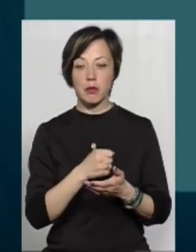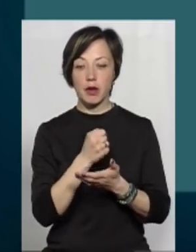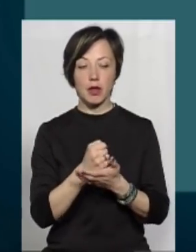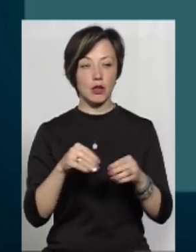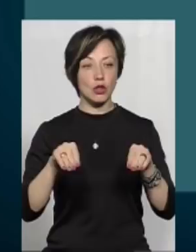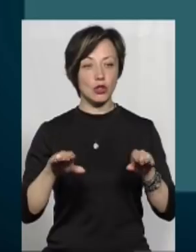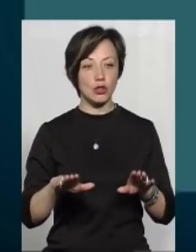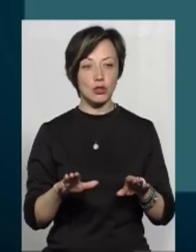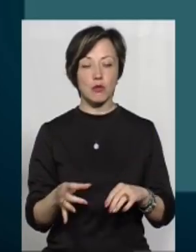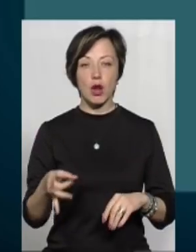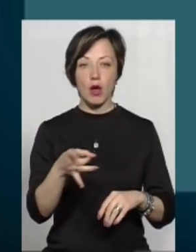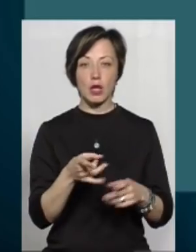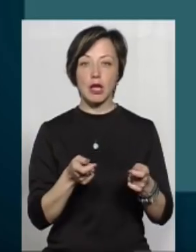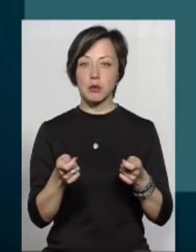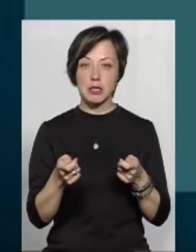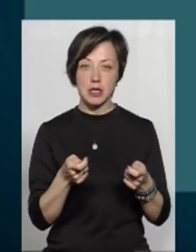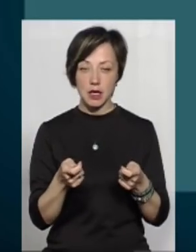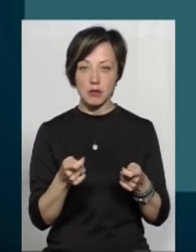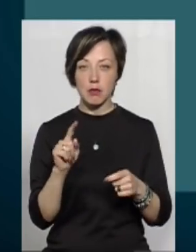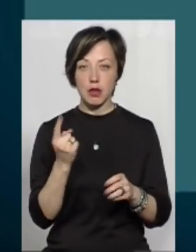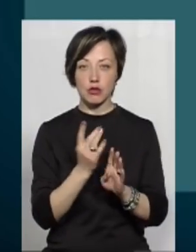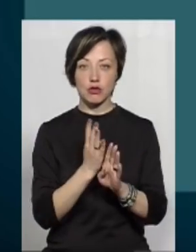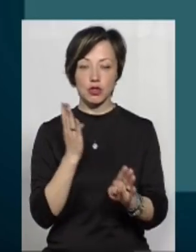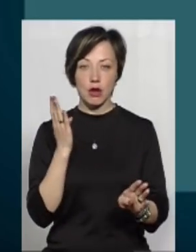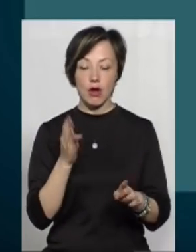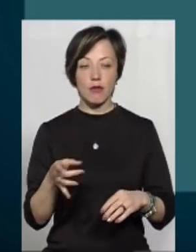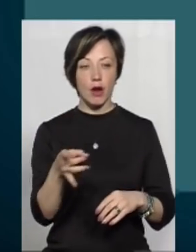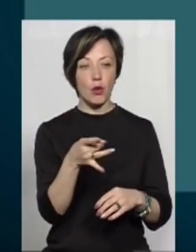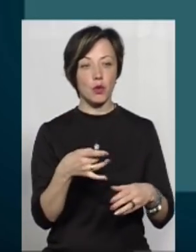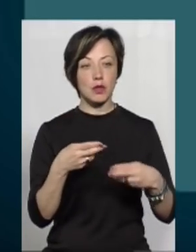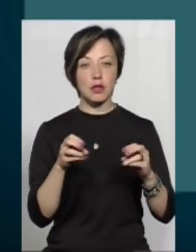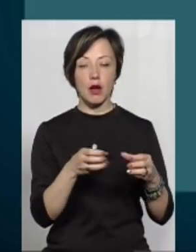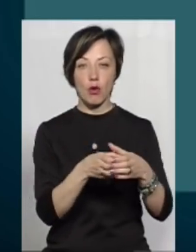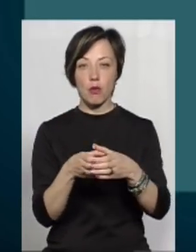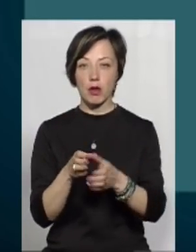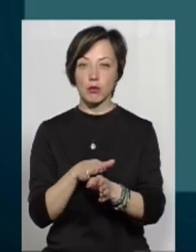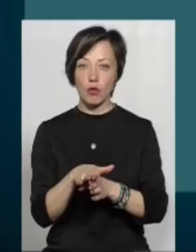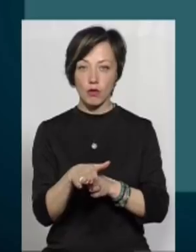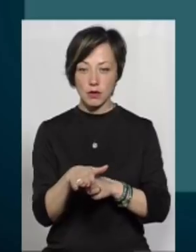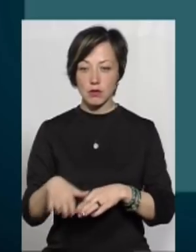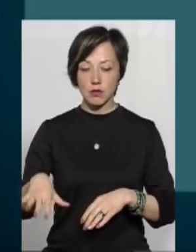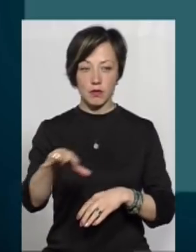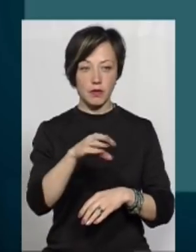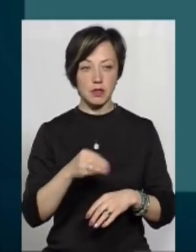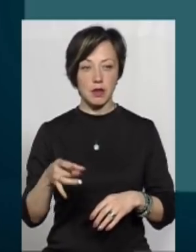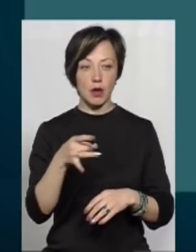рішення по районних адміністраціях, в першу чергу, тих районах, де громадами повністю покритий район.